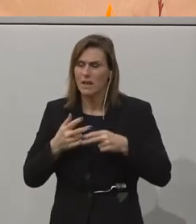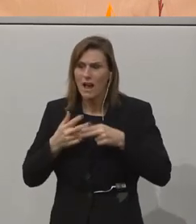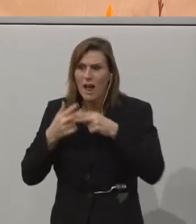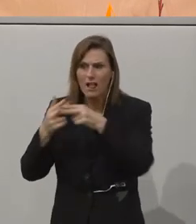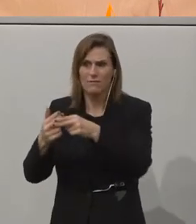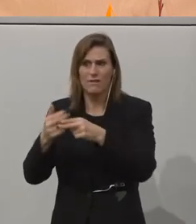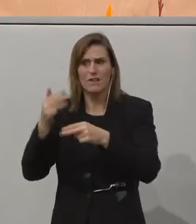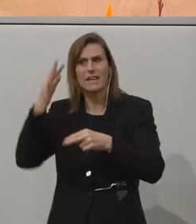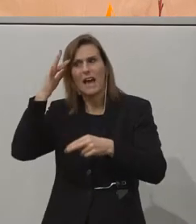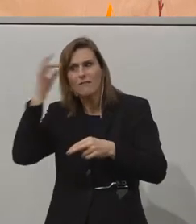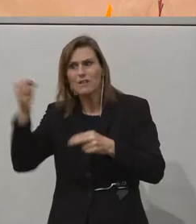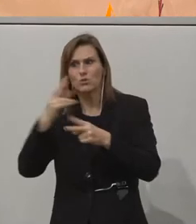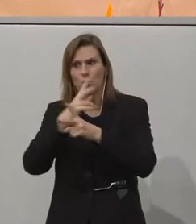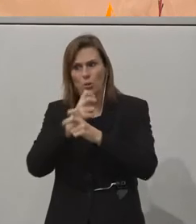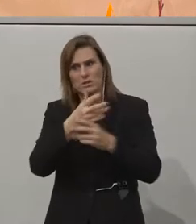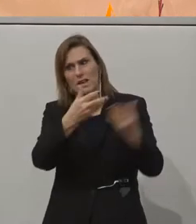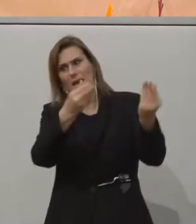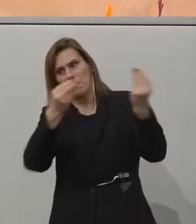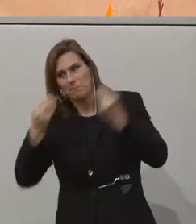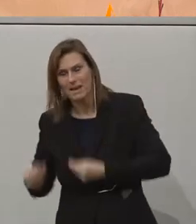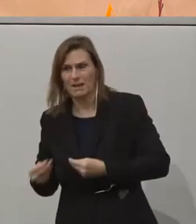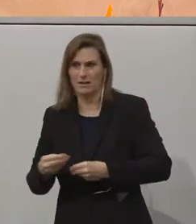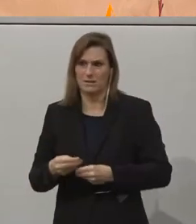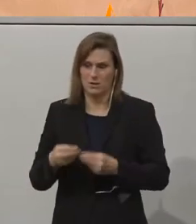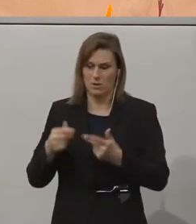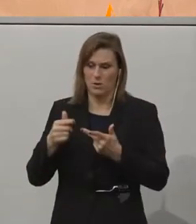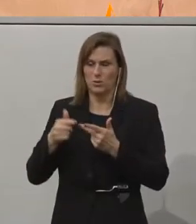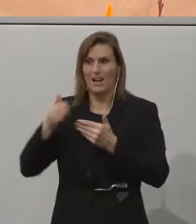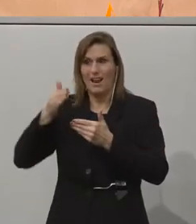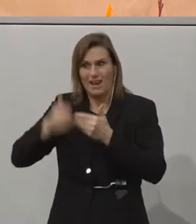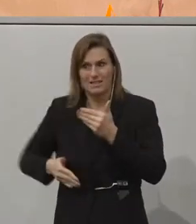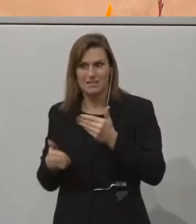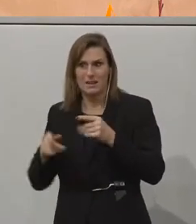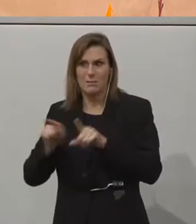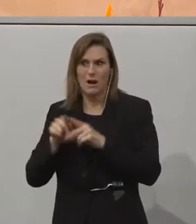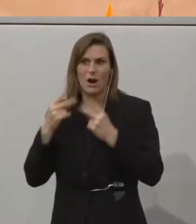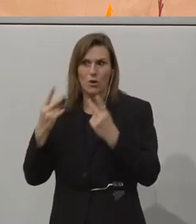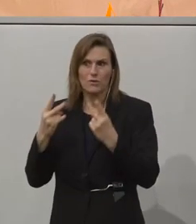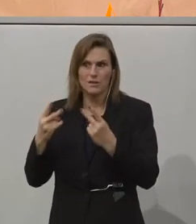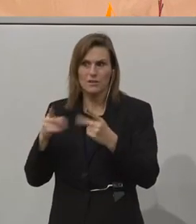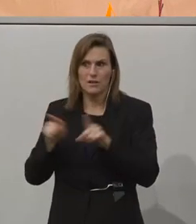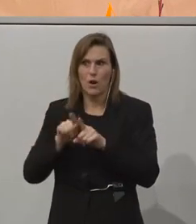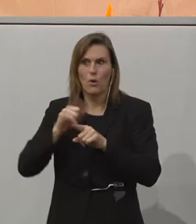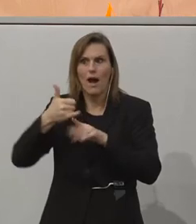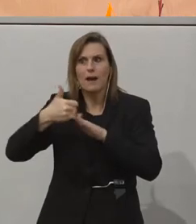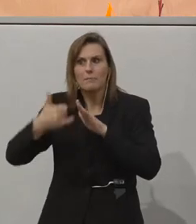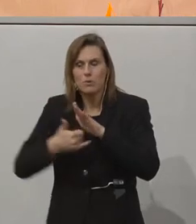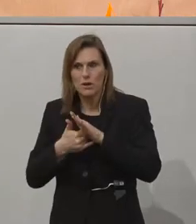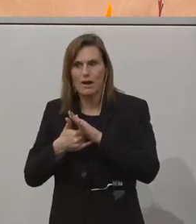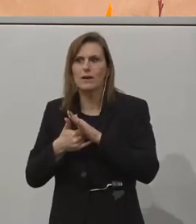Innovation nach Österreich bringen können. Last but not least, wenn mir das Wichtigwort aus wenigstens A-Projekt wirklich